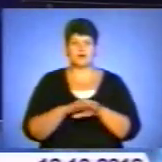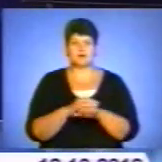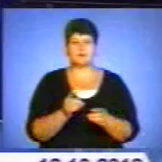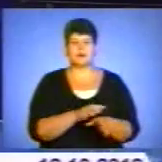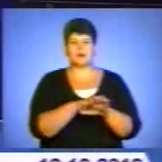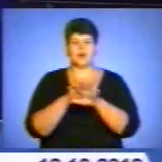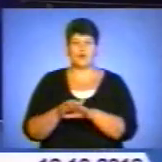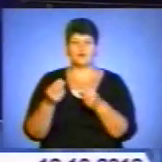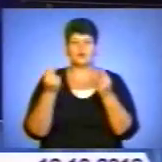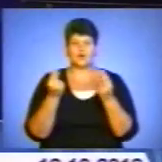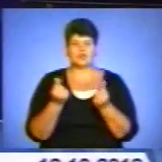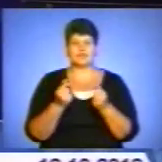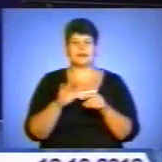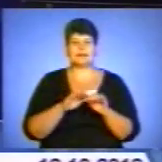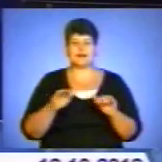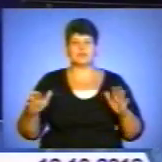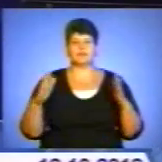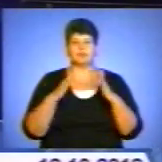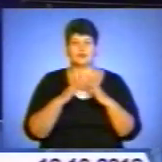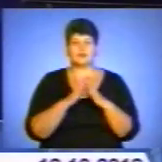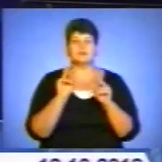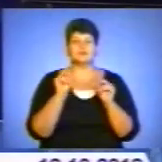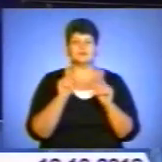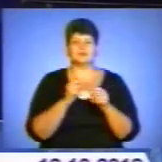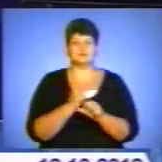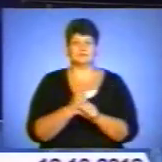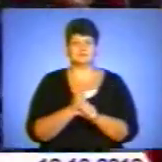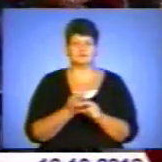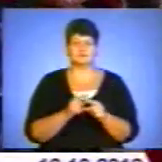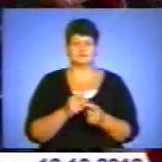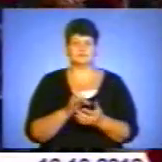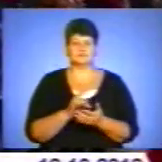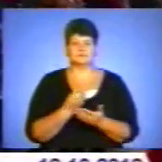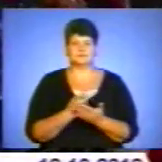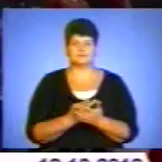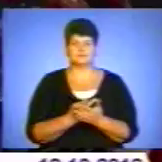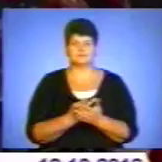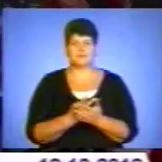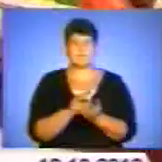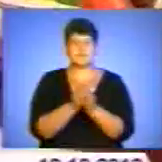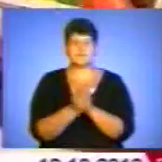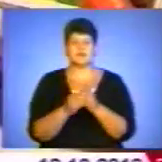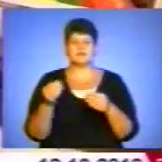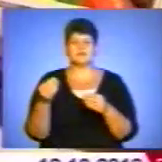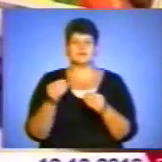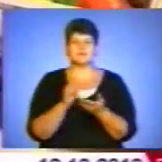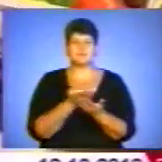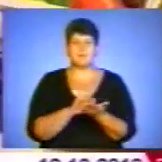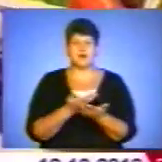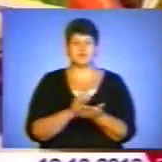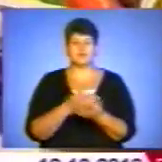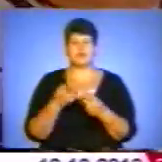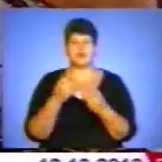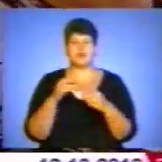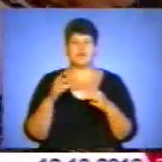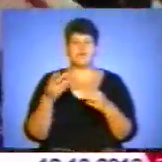будинки. Чим частували і дивували цього разу – у сюжеті. Пиріжки смажені, печені, варені, даруни з картоплею і